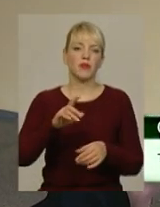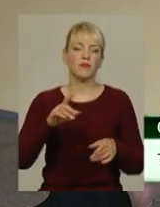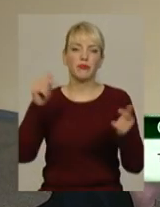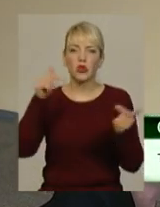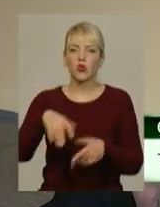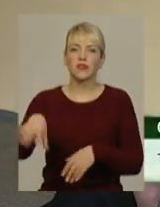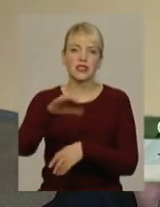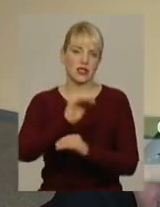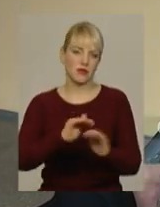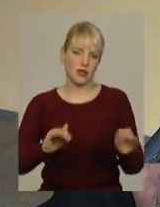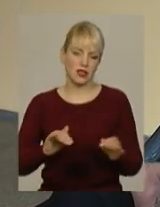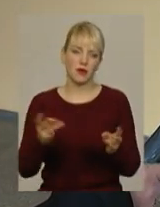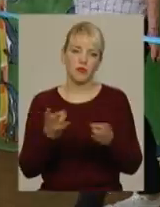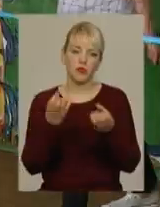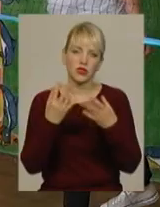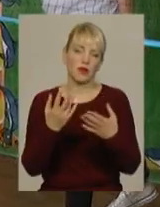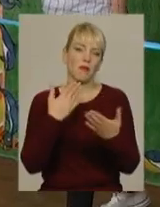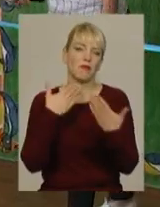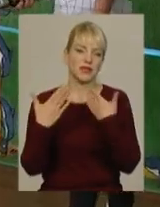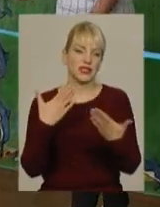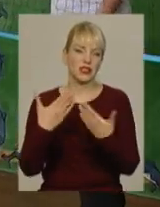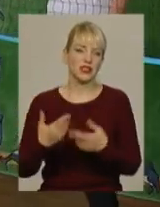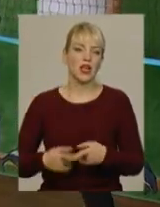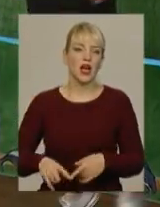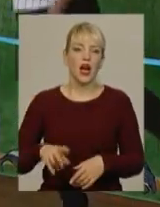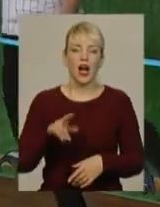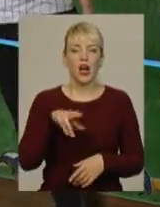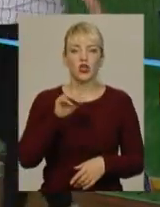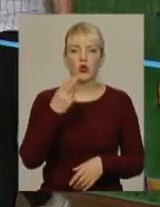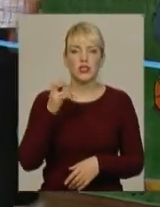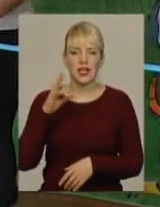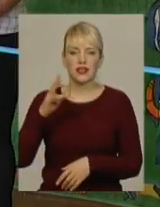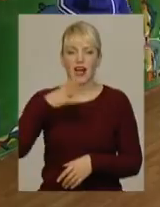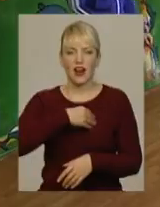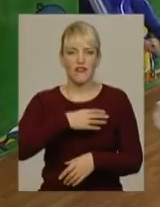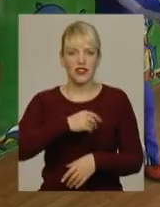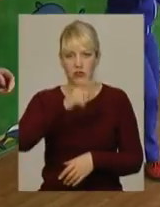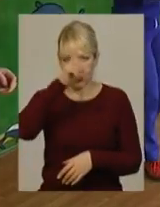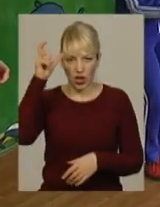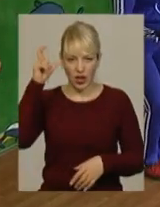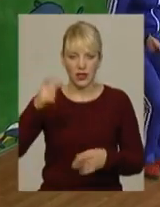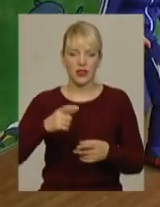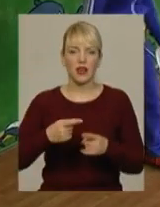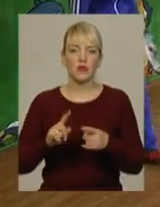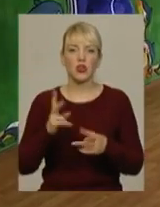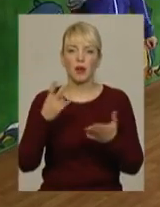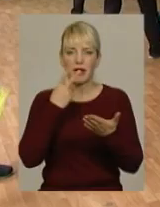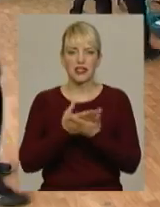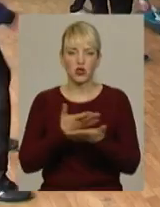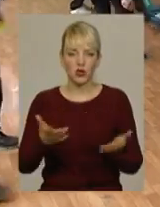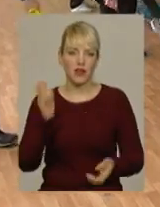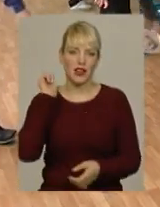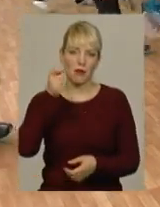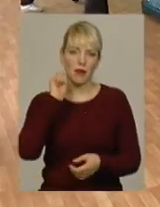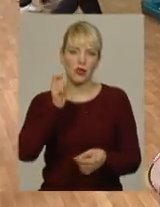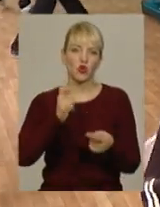мати треба особливий підхід. А доцент Львівського державного університету фізичної культури, яка презентувала бадбінтон, вважає його корисним